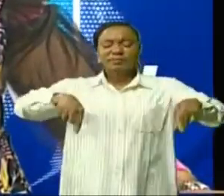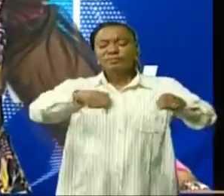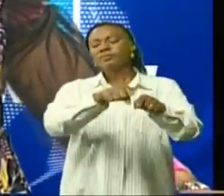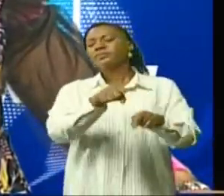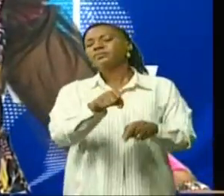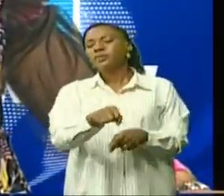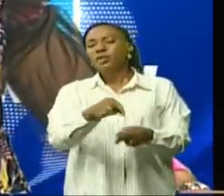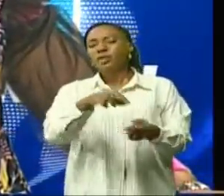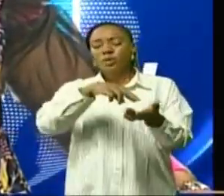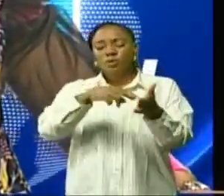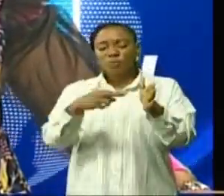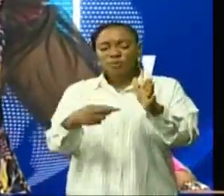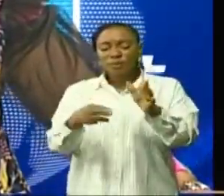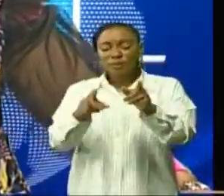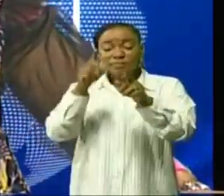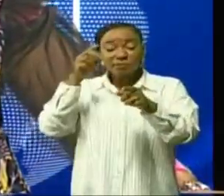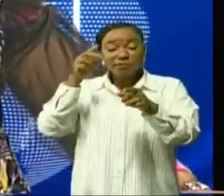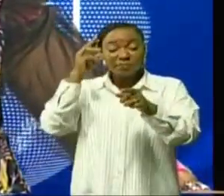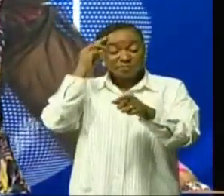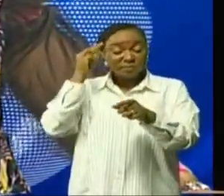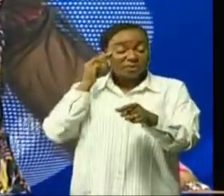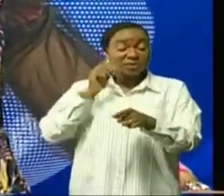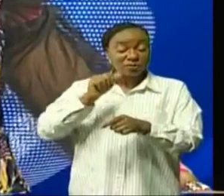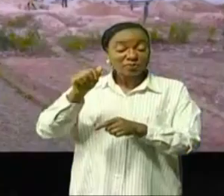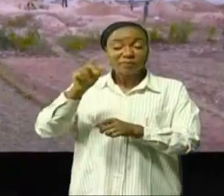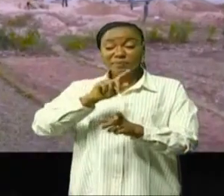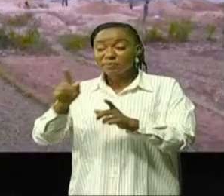gouvernement ont fait le constat. Marie Calonga.